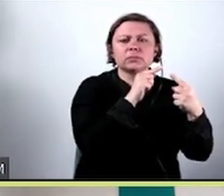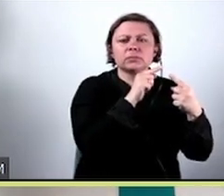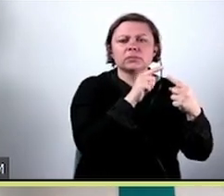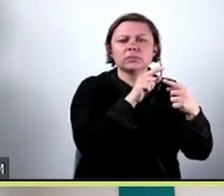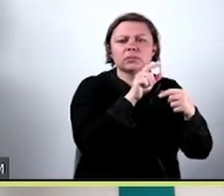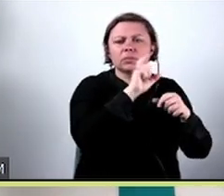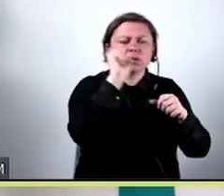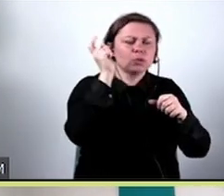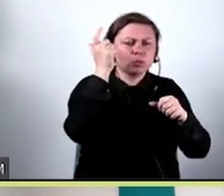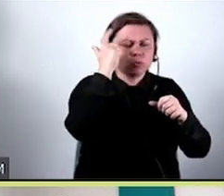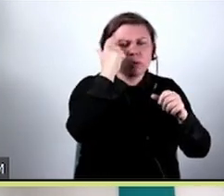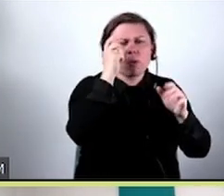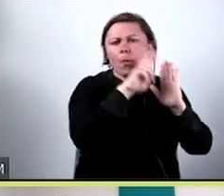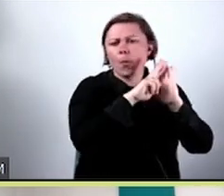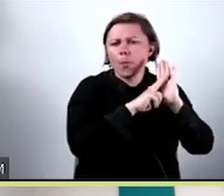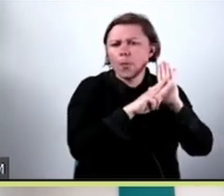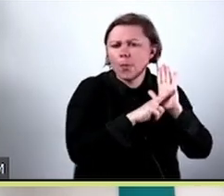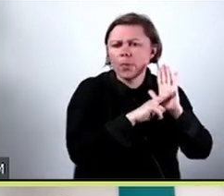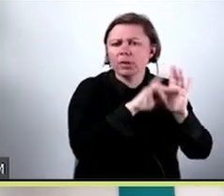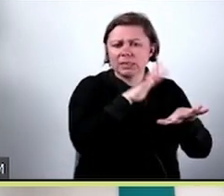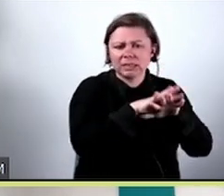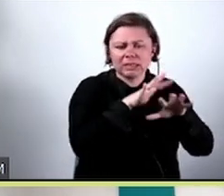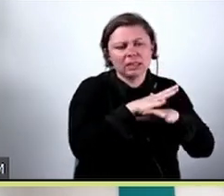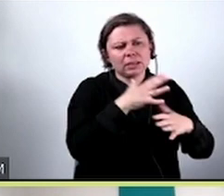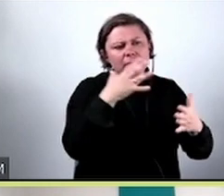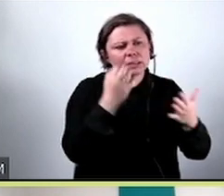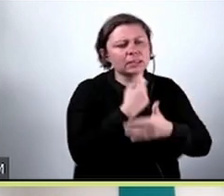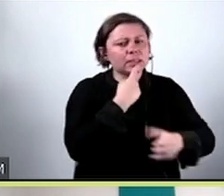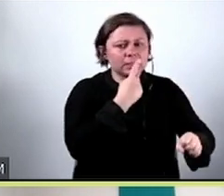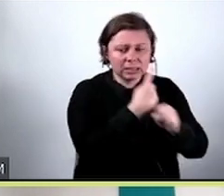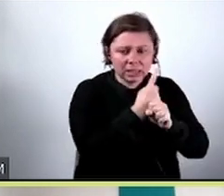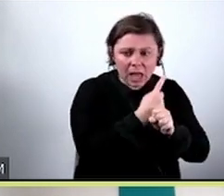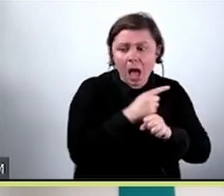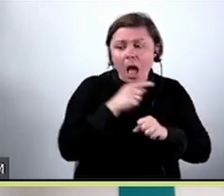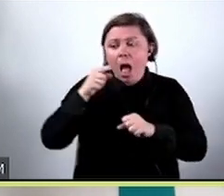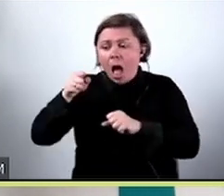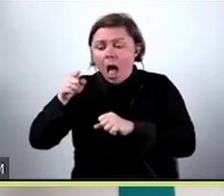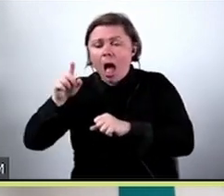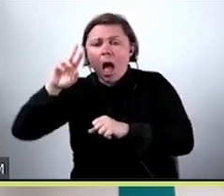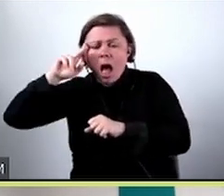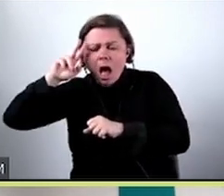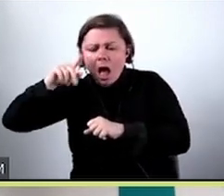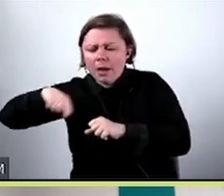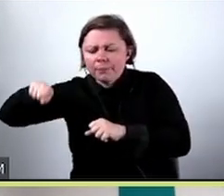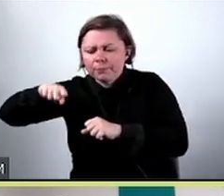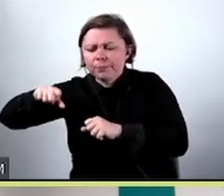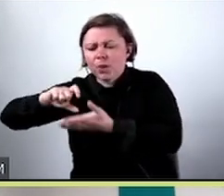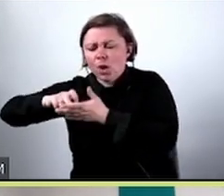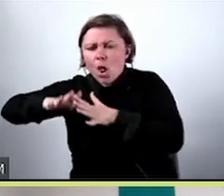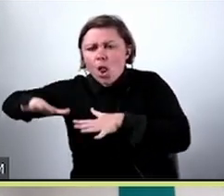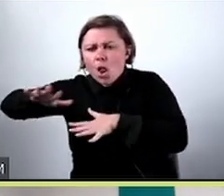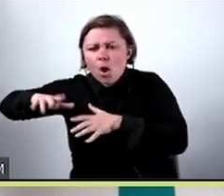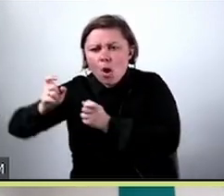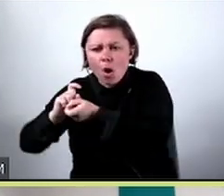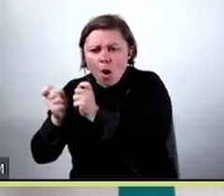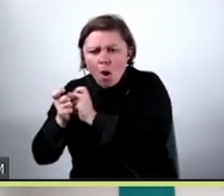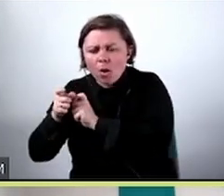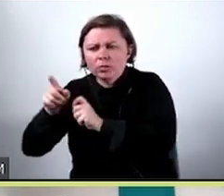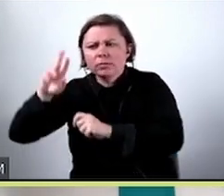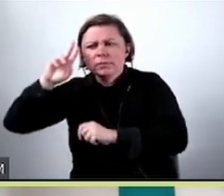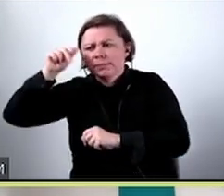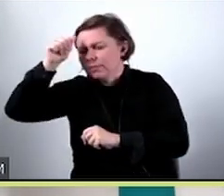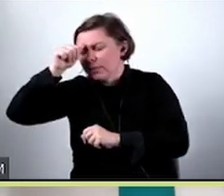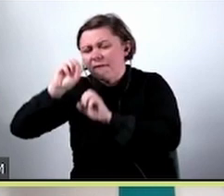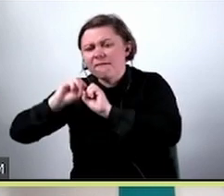reguły, według której system podejmuje decyzje. Natomiast interpretowalność lokalna to jest taka interpretowalność,